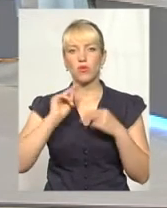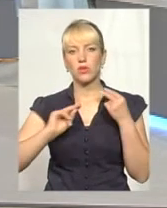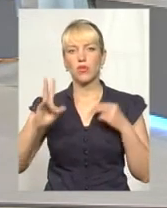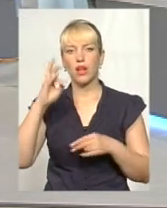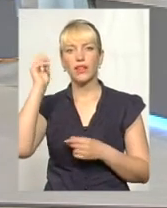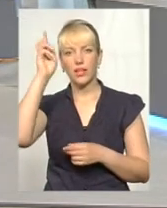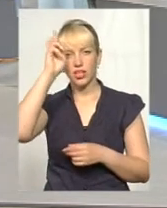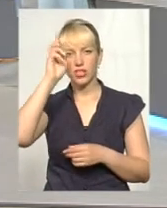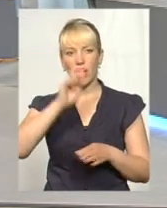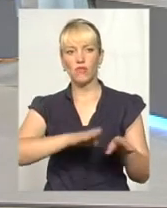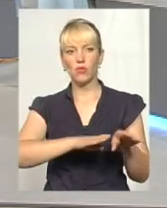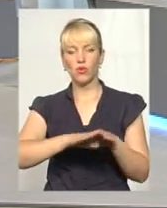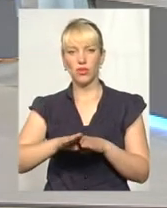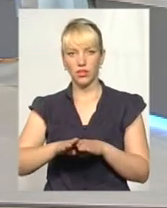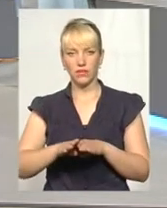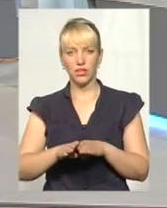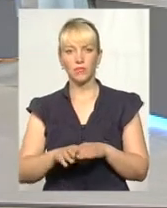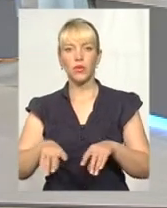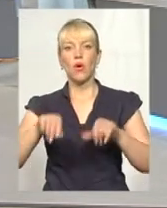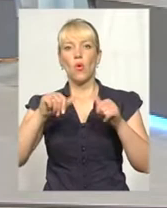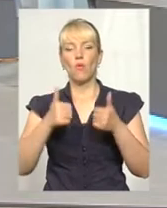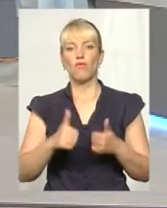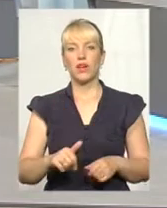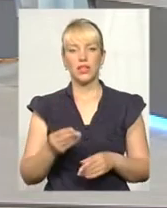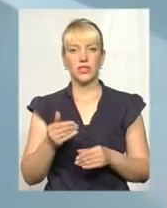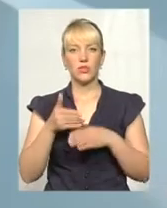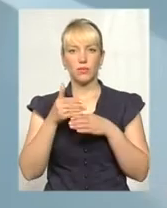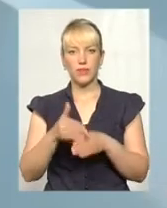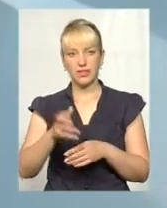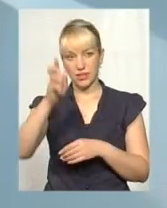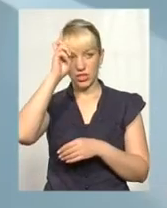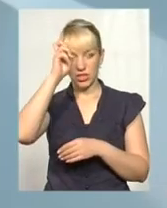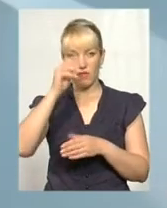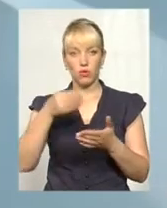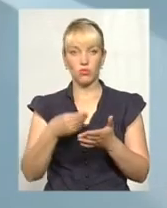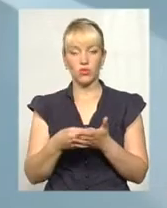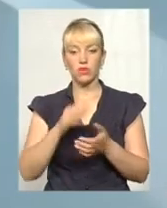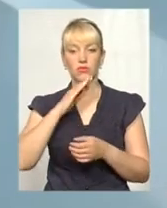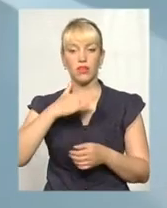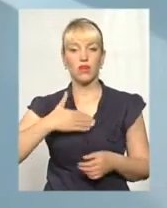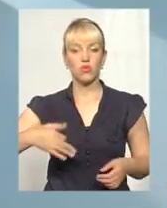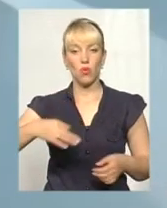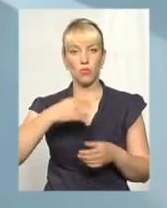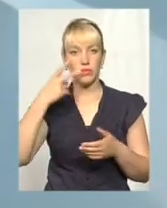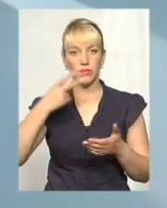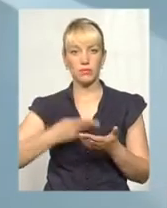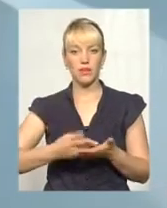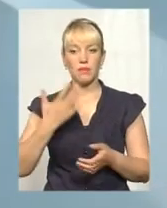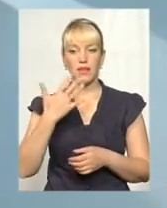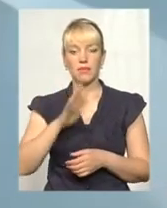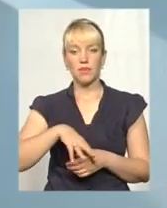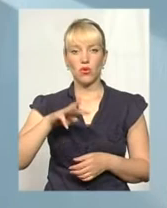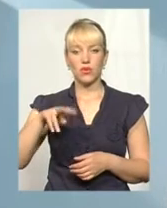державному рівні, вигляді субвенції з державного бюджету, на нашу область передбачено 5 мільйонів